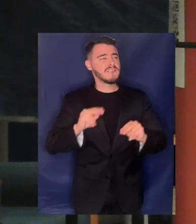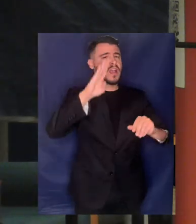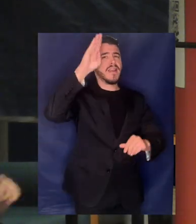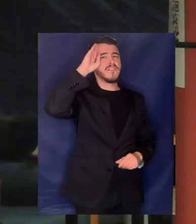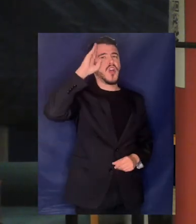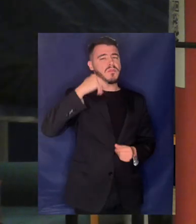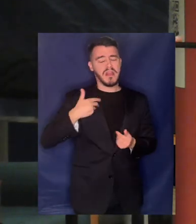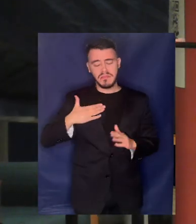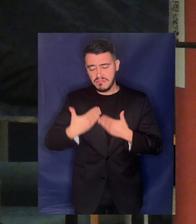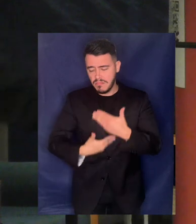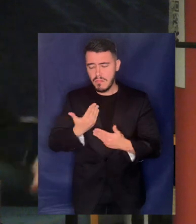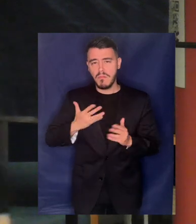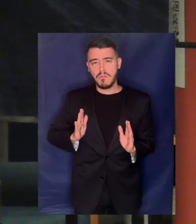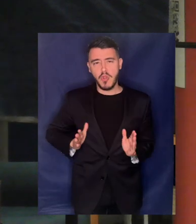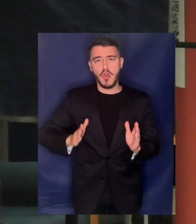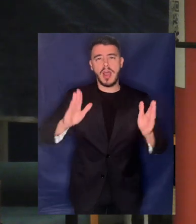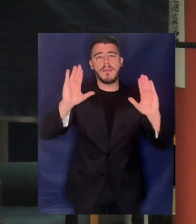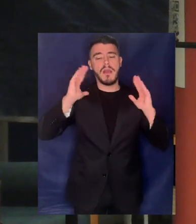προχωρήσουμε